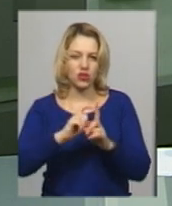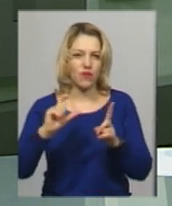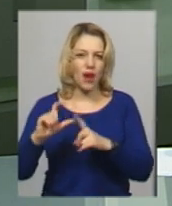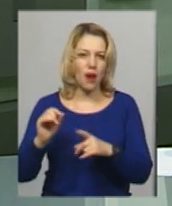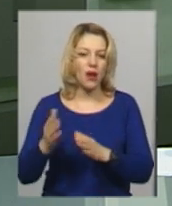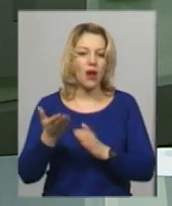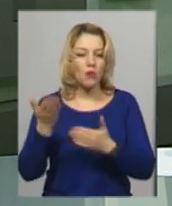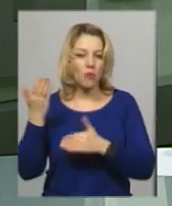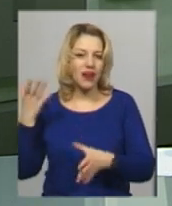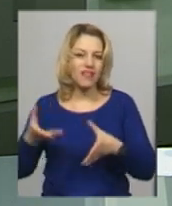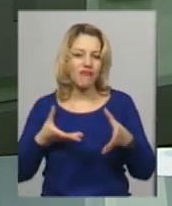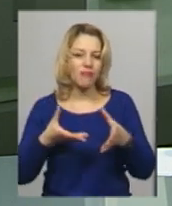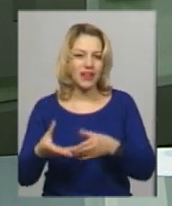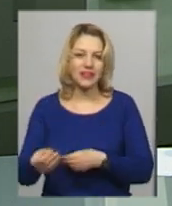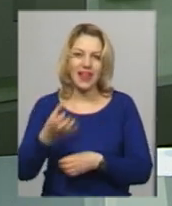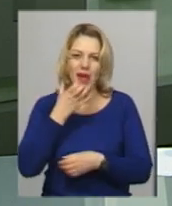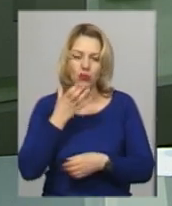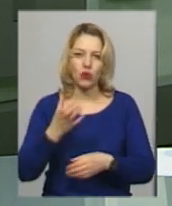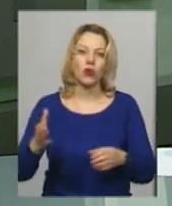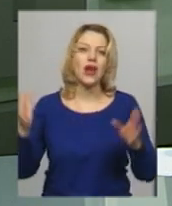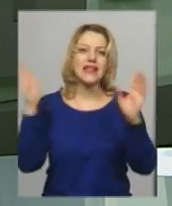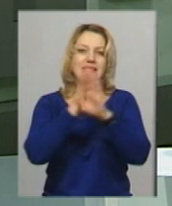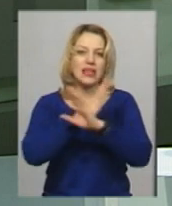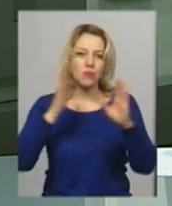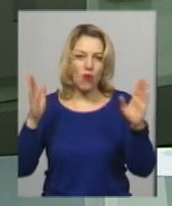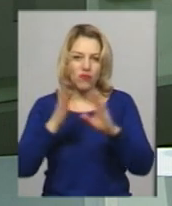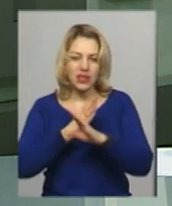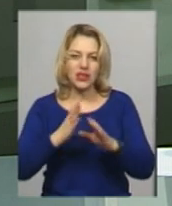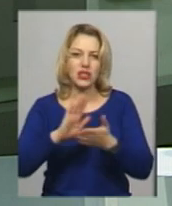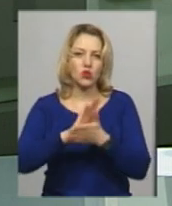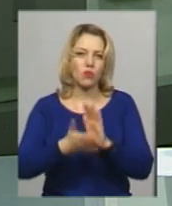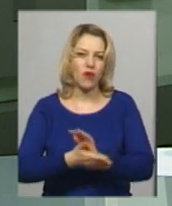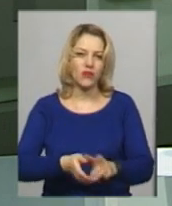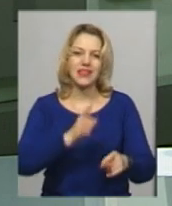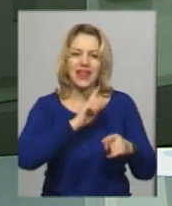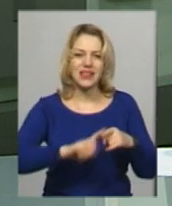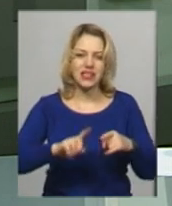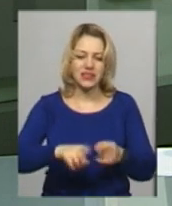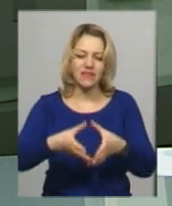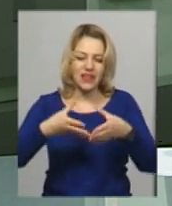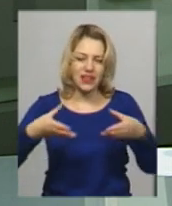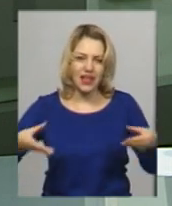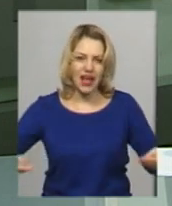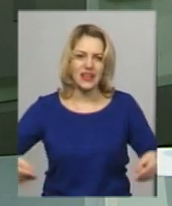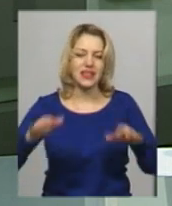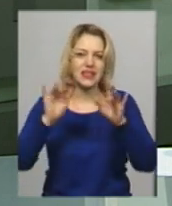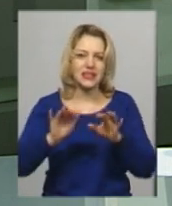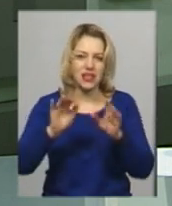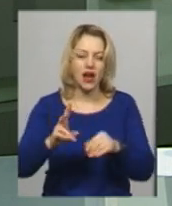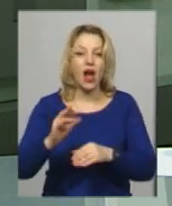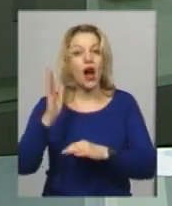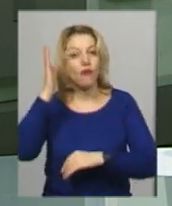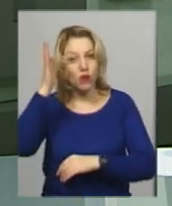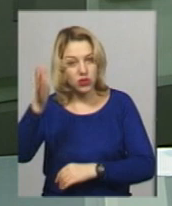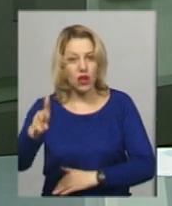попередній вплив теплого середземноморського повітря зумовило інтенсивне танення снігу. Однак подальша погода